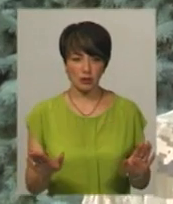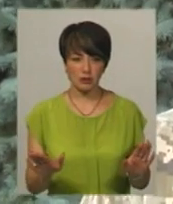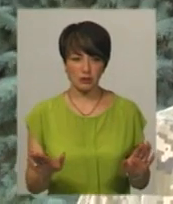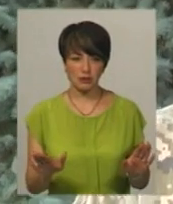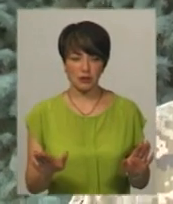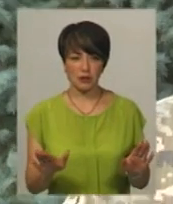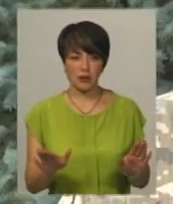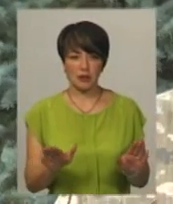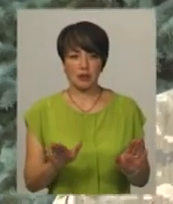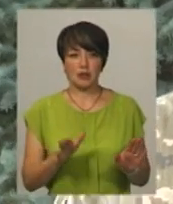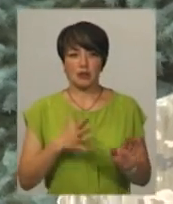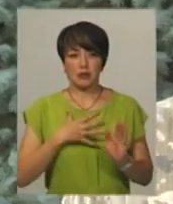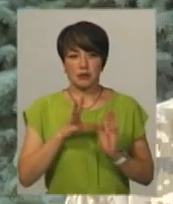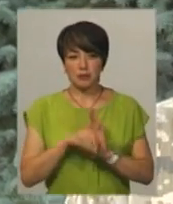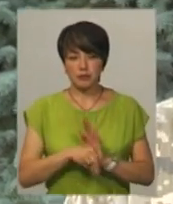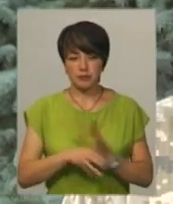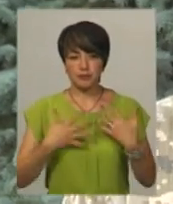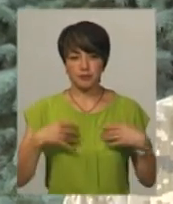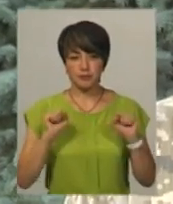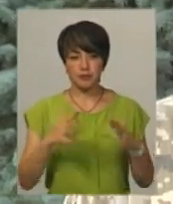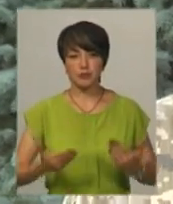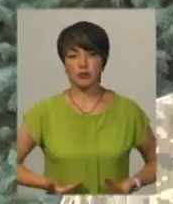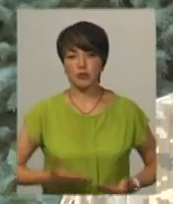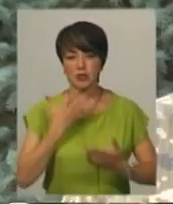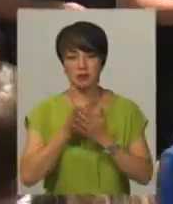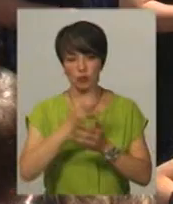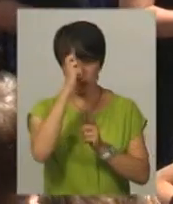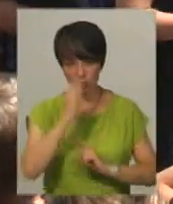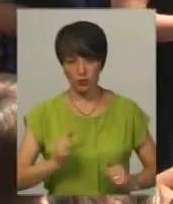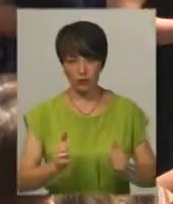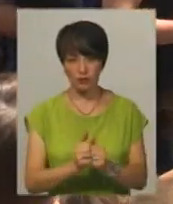йдуть від нас і кладуть своє життя за свою батьківщину.